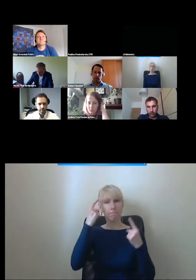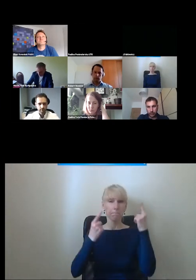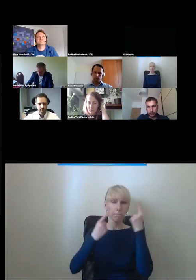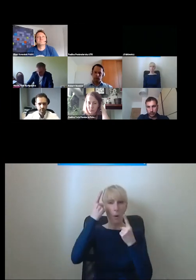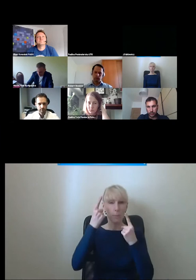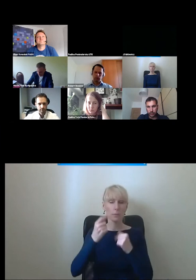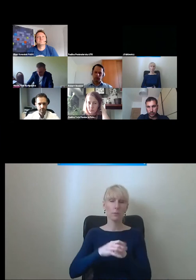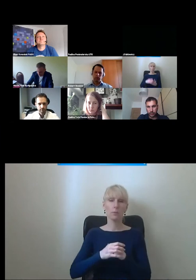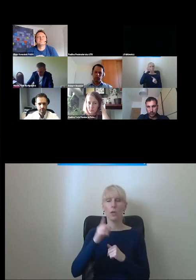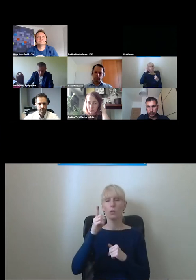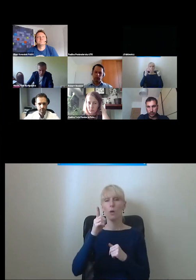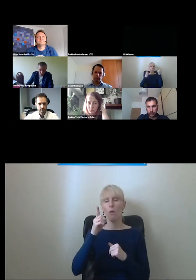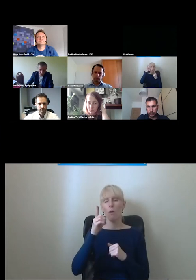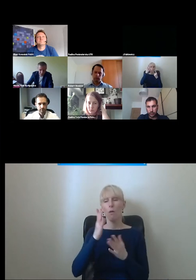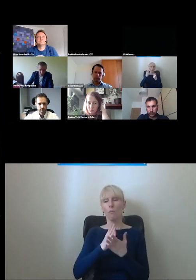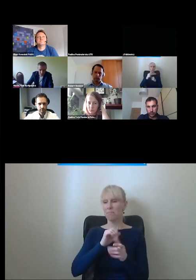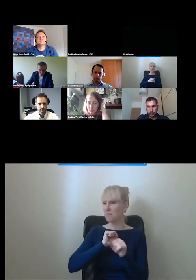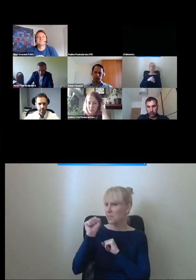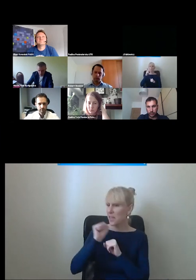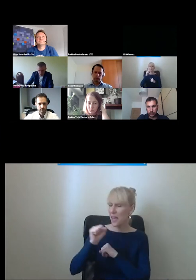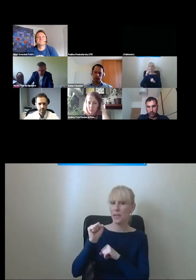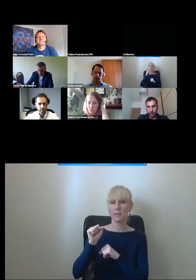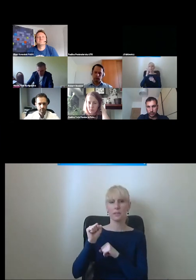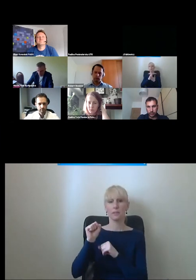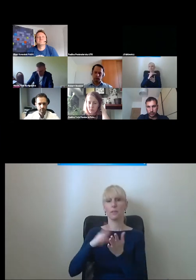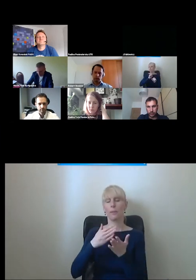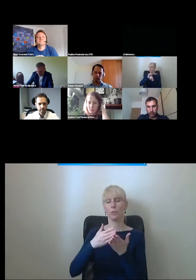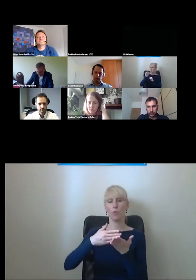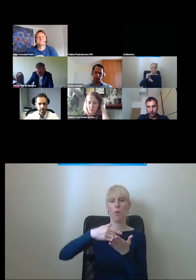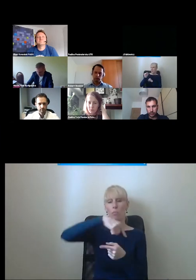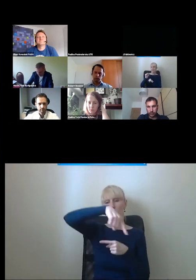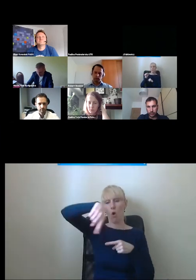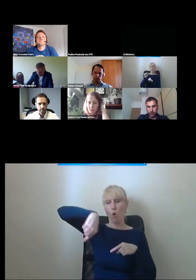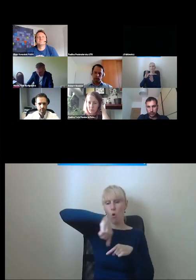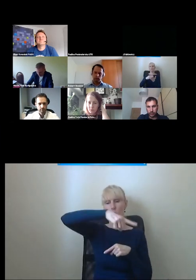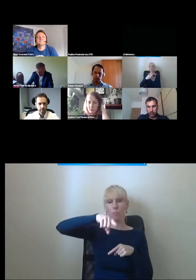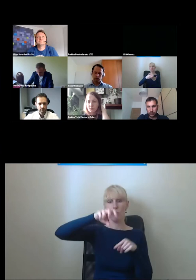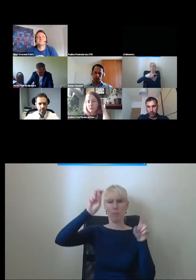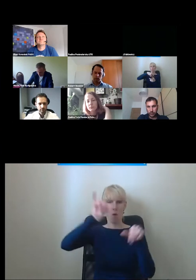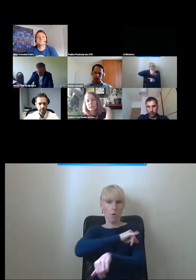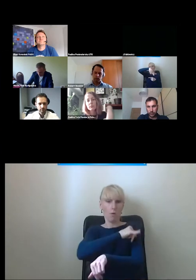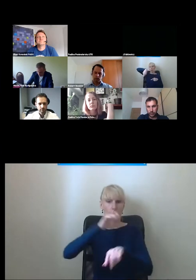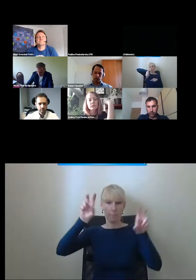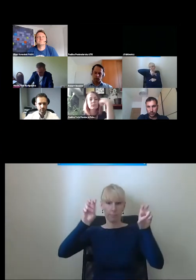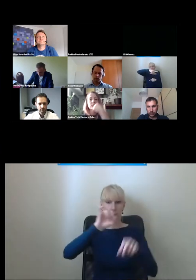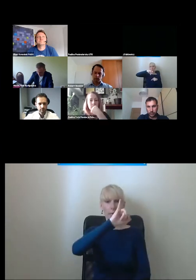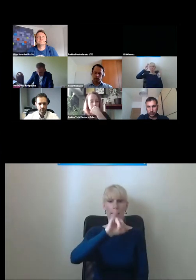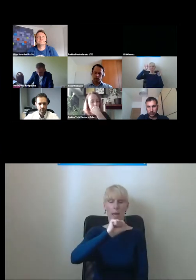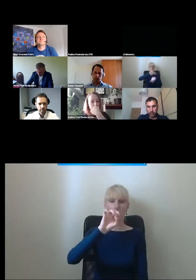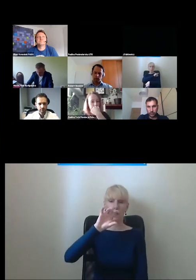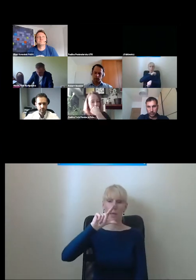Pomysły jakieś, czy problemy oczywiście są, bo chociażby mamy, nie wiem, Rondo Jagiellonów, jedno z centralnych skrzyżowań, które za